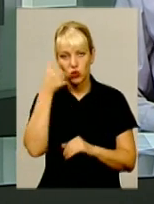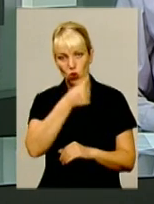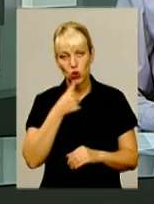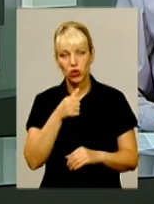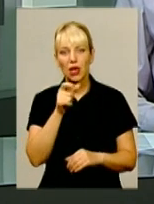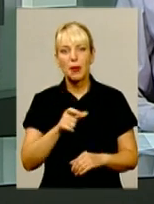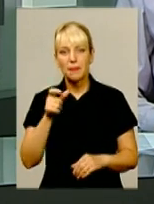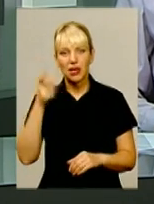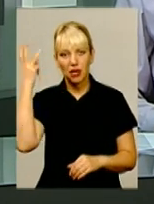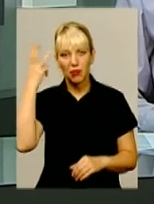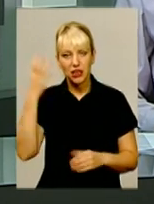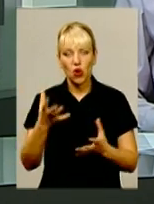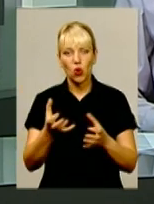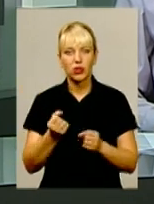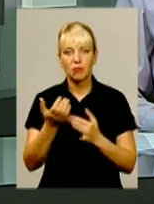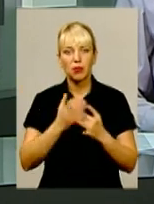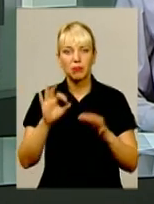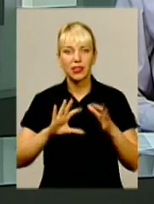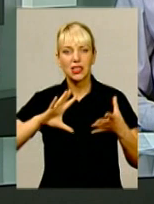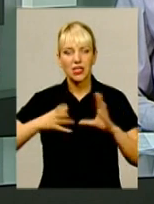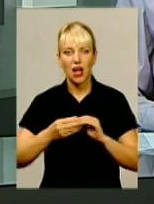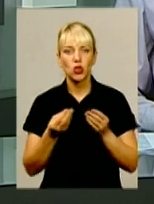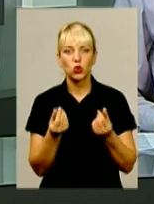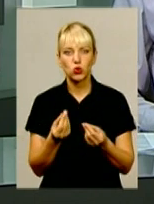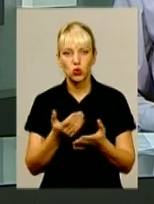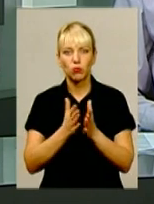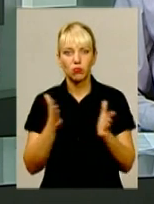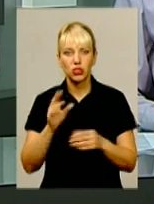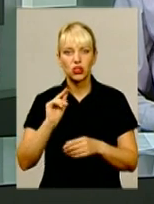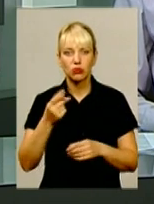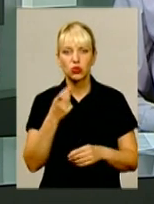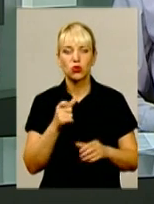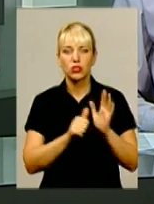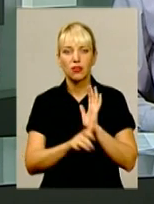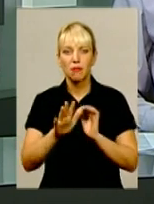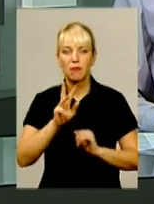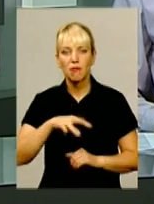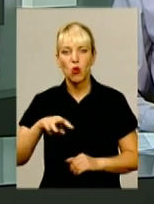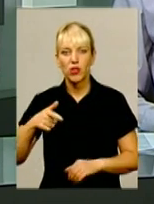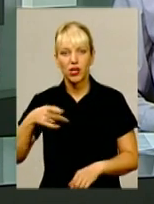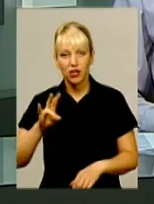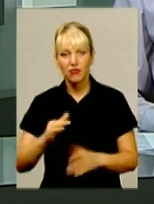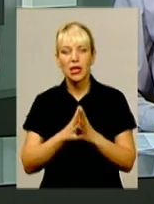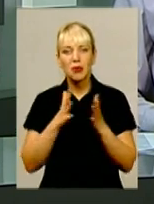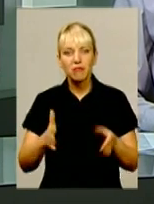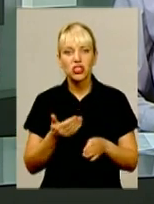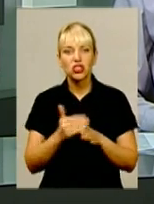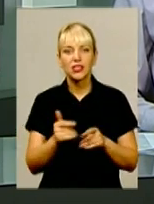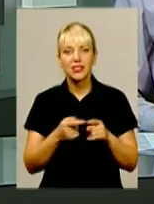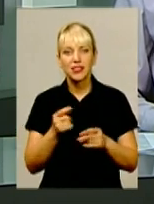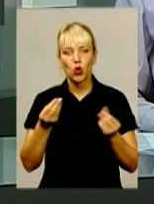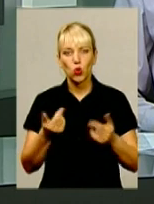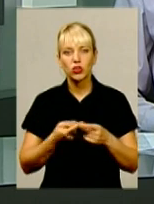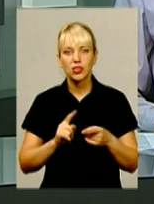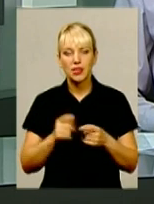мешканці Хмельниччини отримали пільги на загальну суму більше, ніж 165 мільйонів гривень. Більша частина цих коштів – це